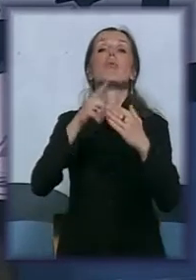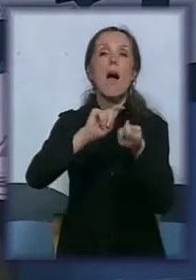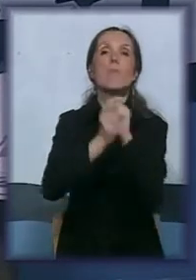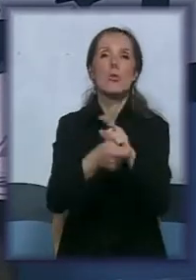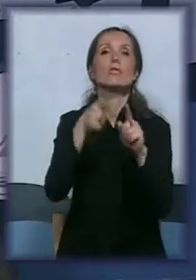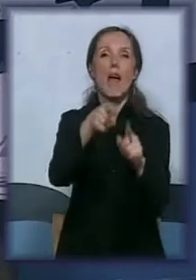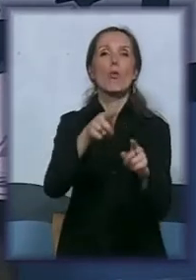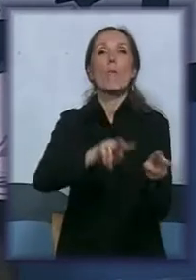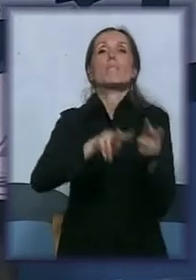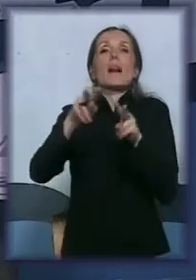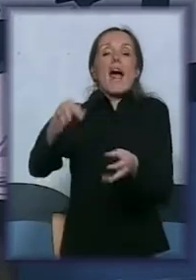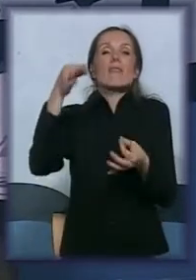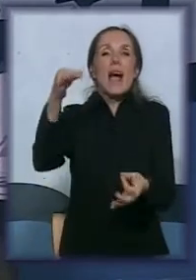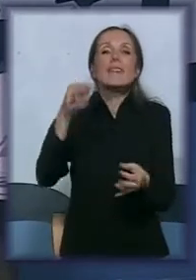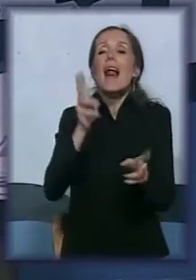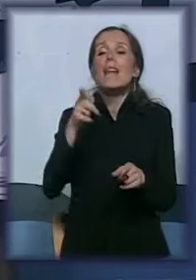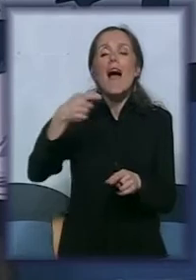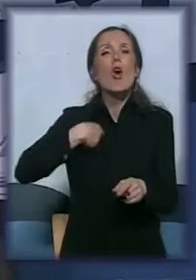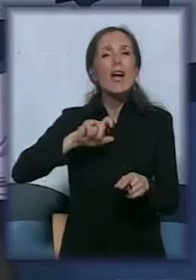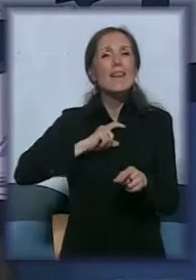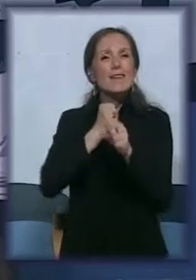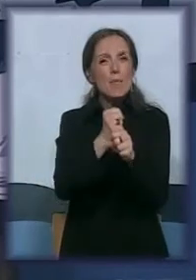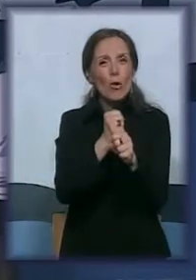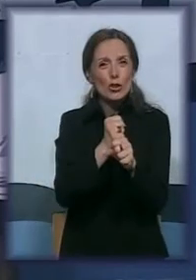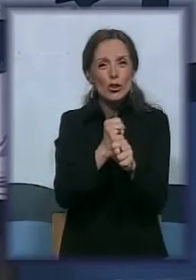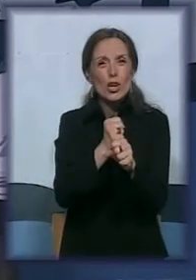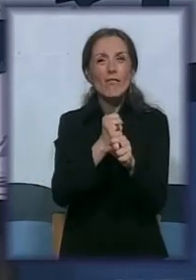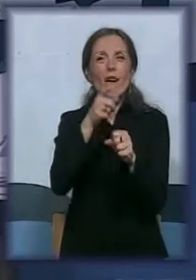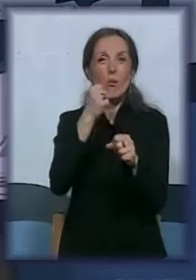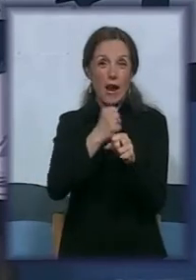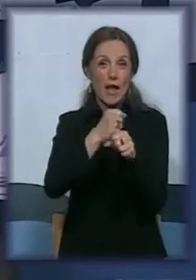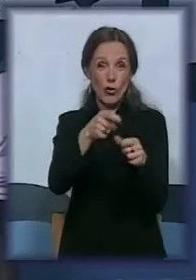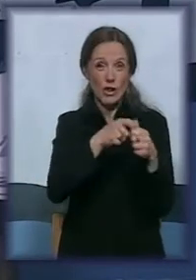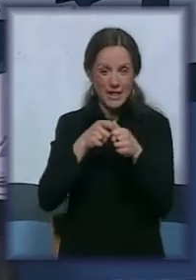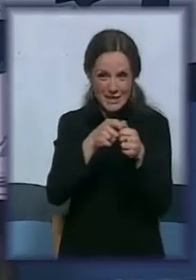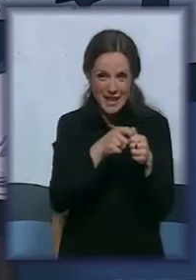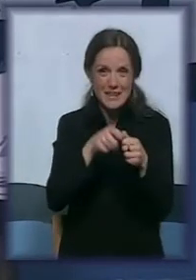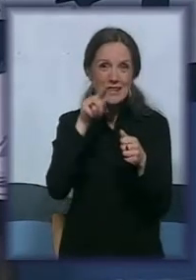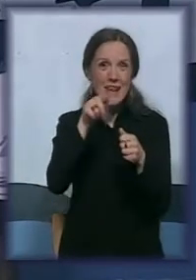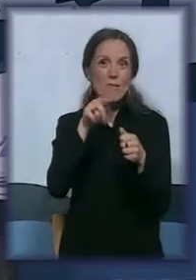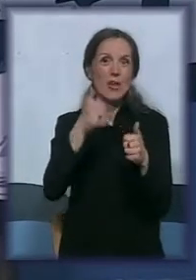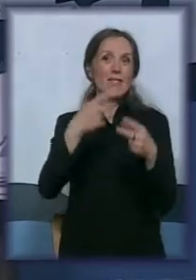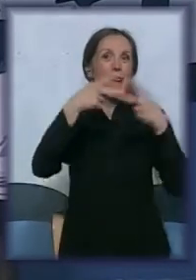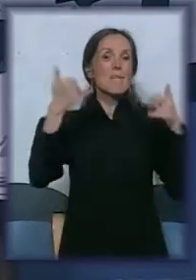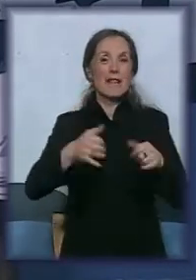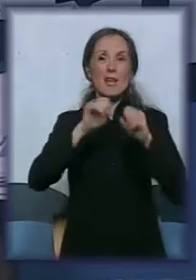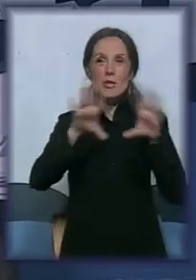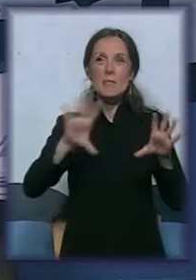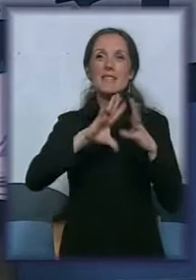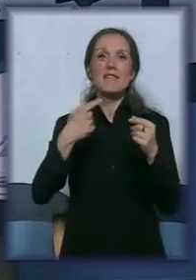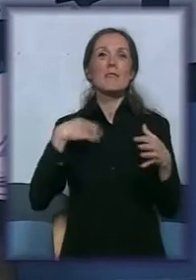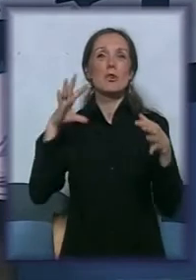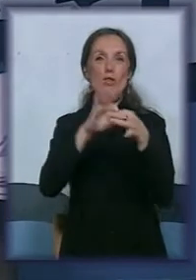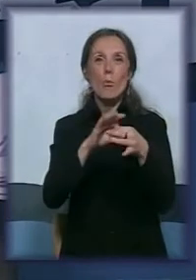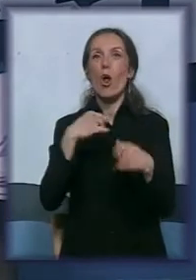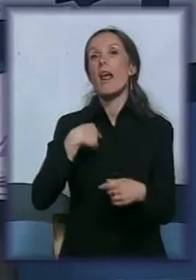podržava sam taj rad organizacije, upravo je današnja tema emisije, to smo spojili jedno s drugim, sve se to tako dešava. A